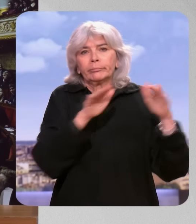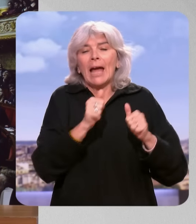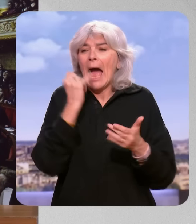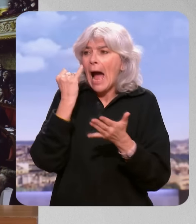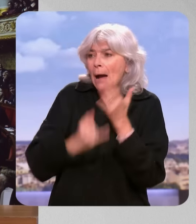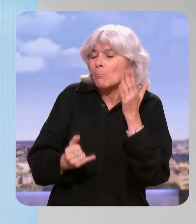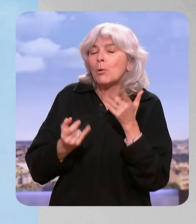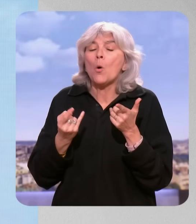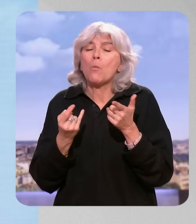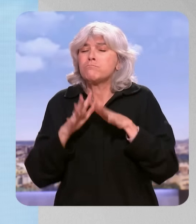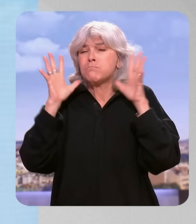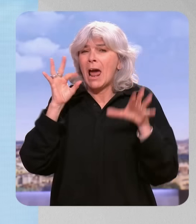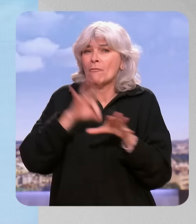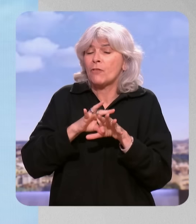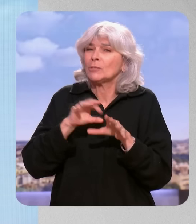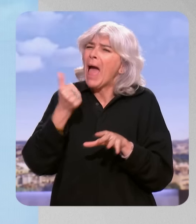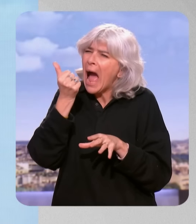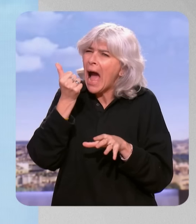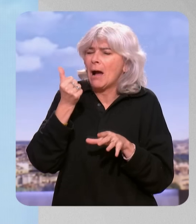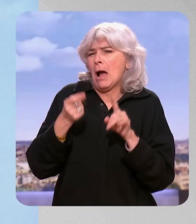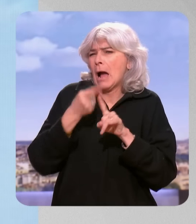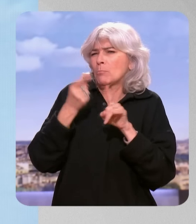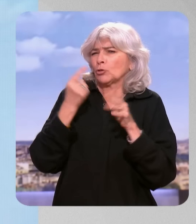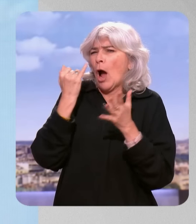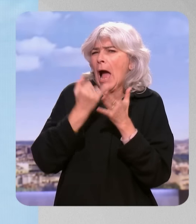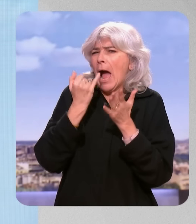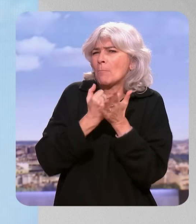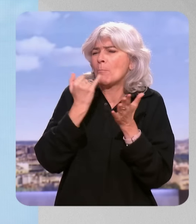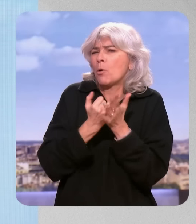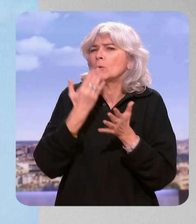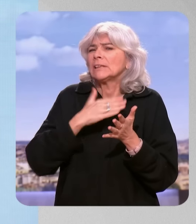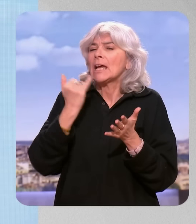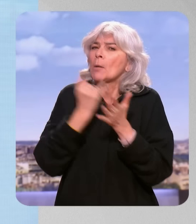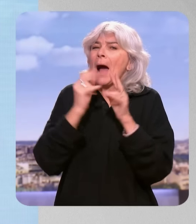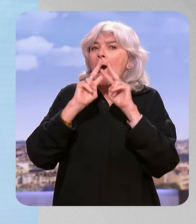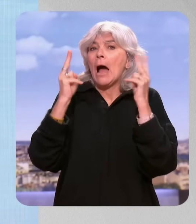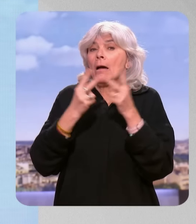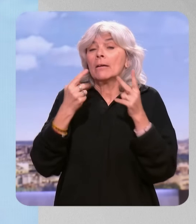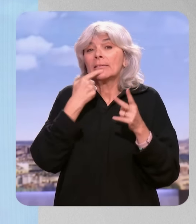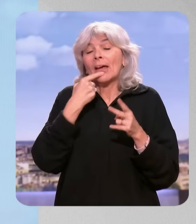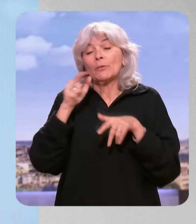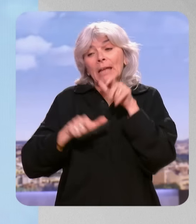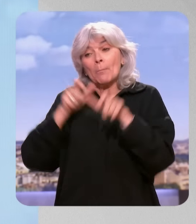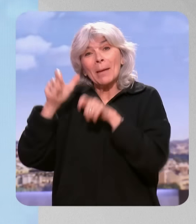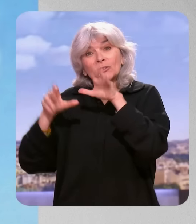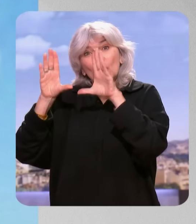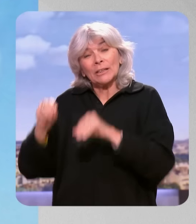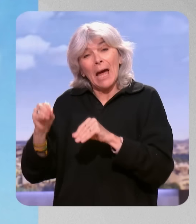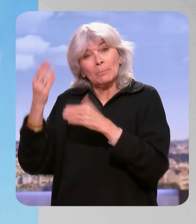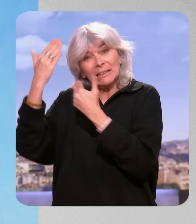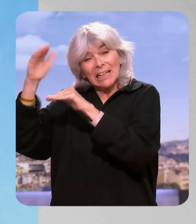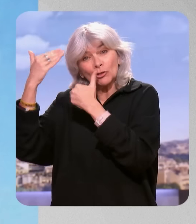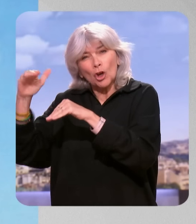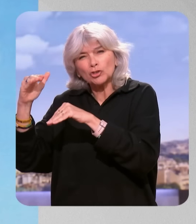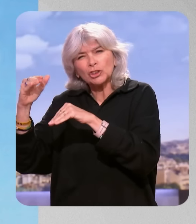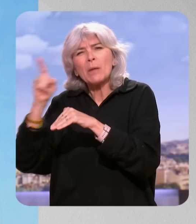commission. Je vais m'arrêter sur un, parce qu'il est assez emblématique, selon moi, notamment, cette sorte d'impôt universel qui permettra, en fait, de taxer les Français qui sont expatriés